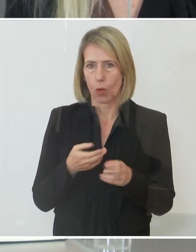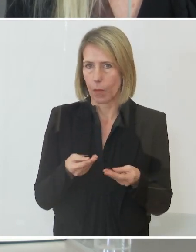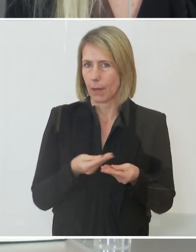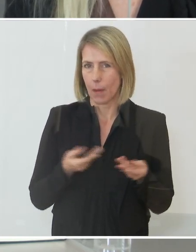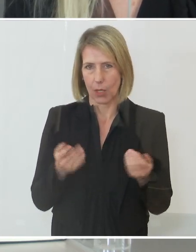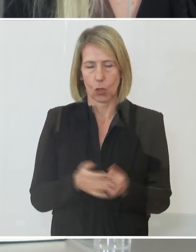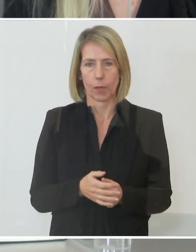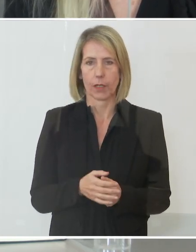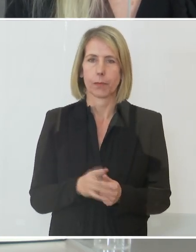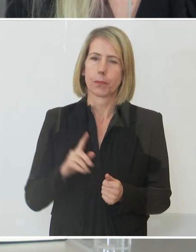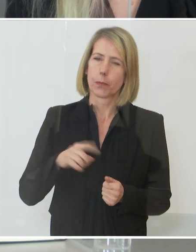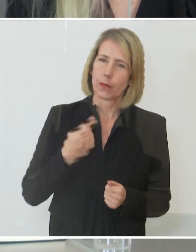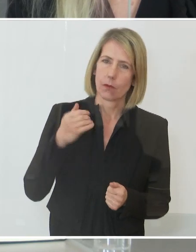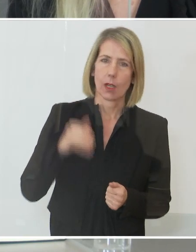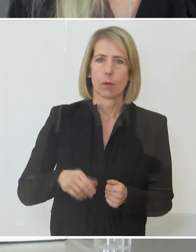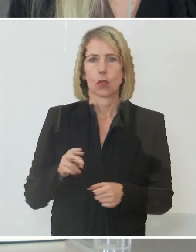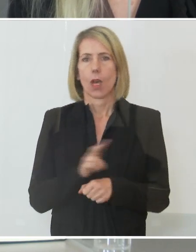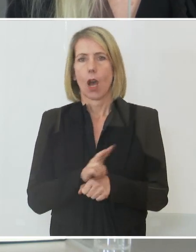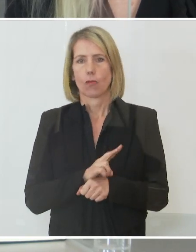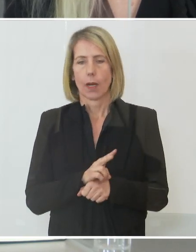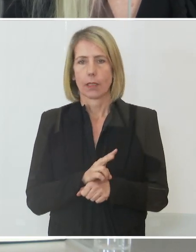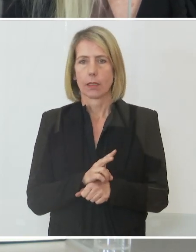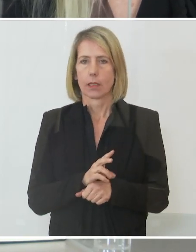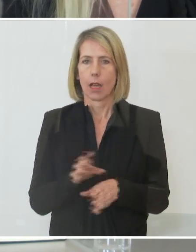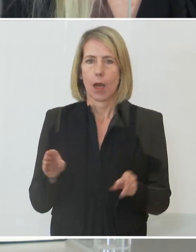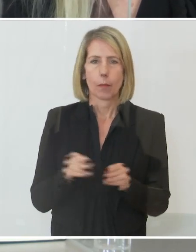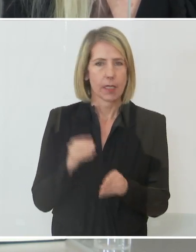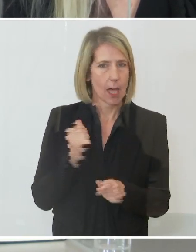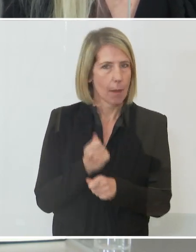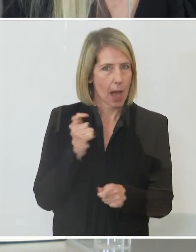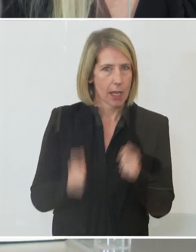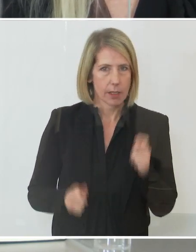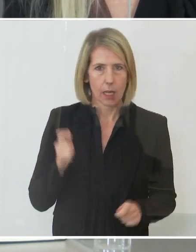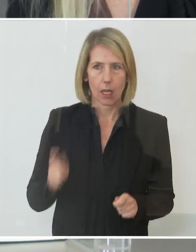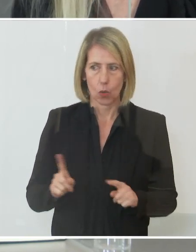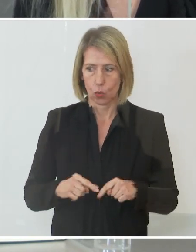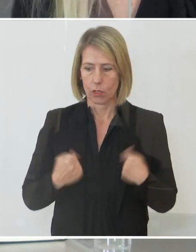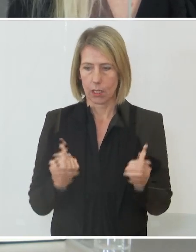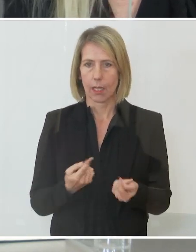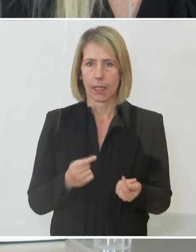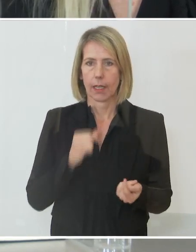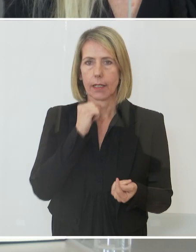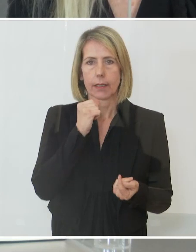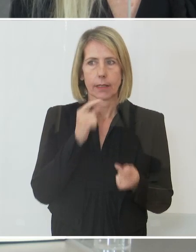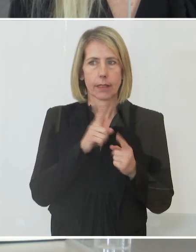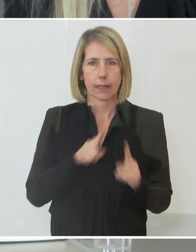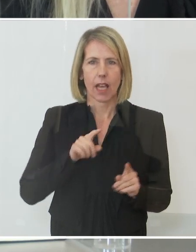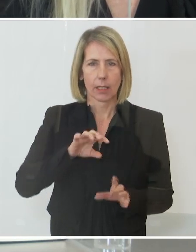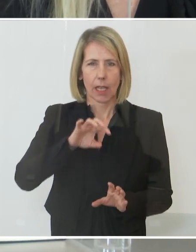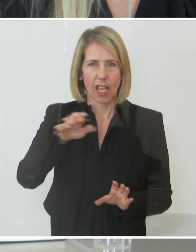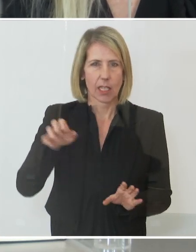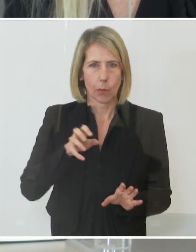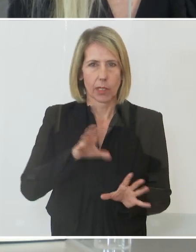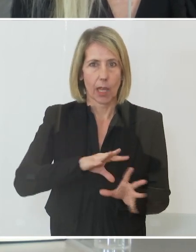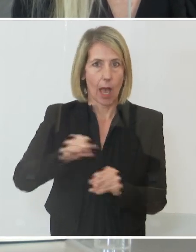da müssen wir natürlich aufpassen, dass unsere Mitarbeiterinnen und Mitarbeiter hier nicht in andere Gebiete abwandern,